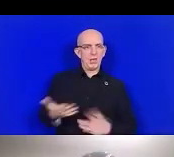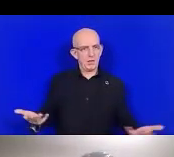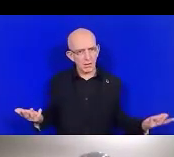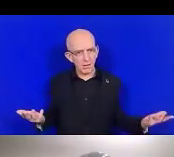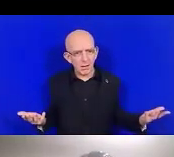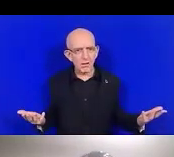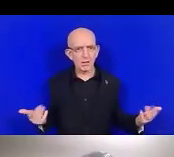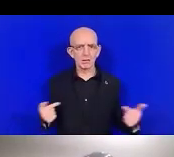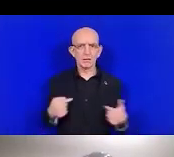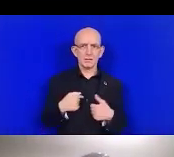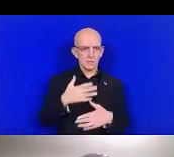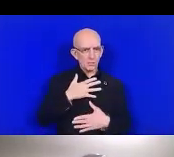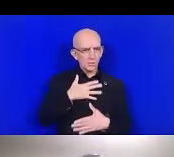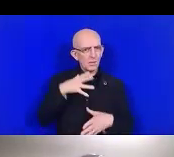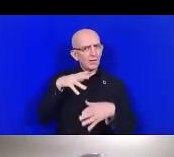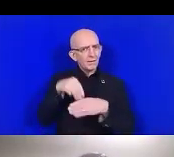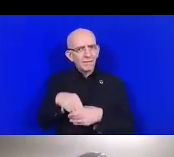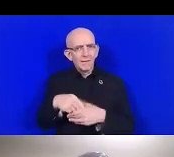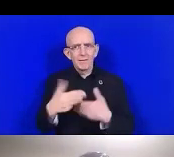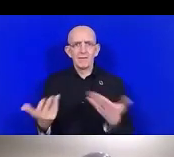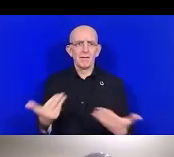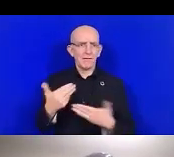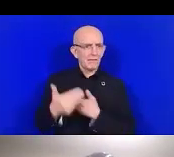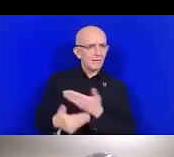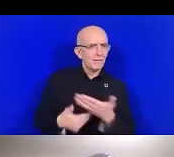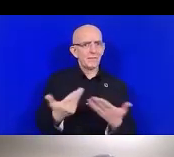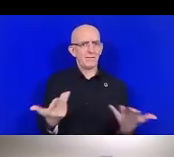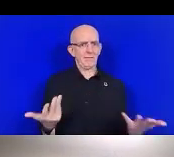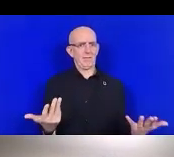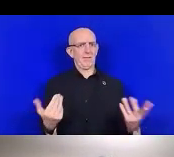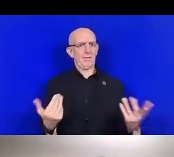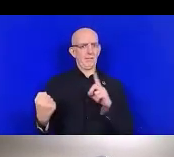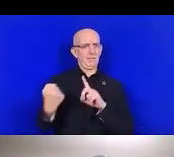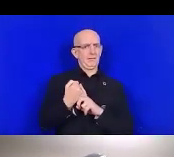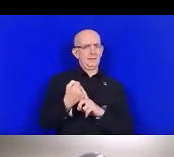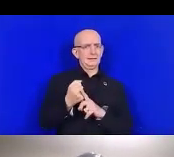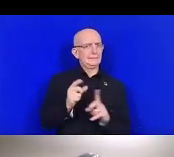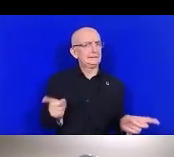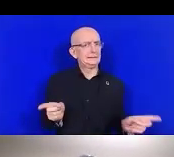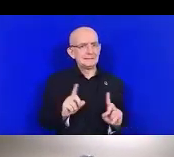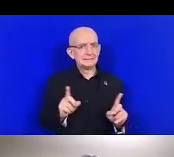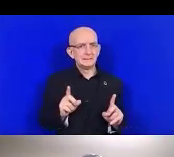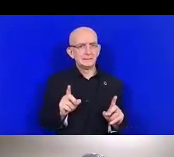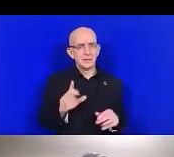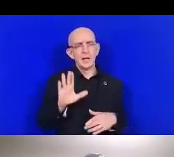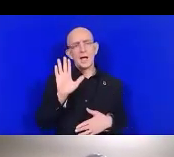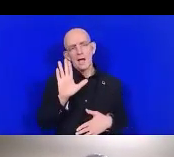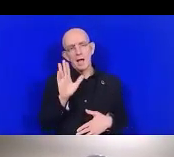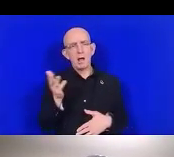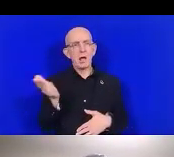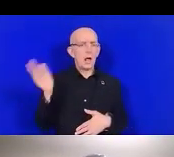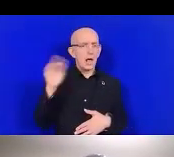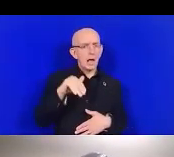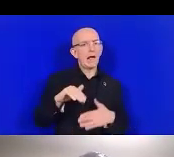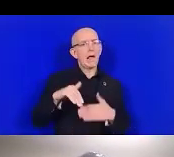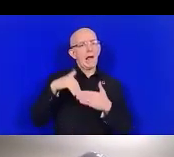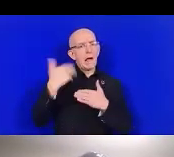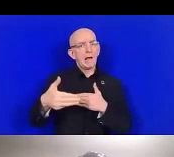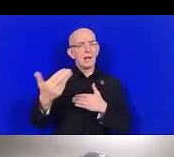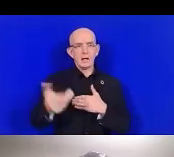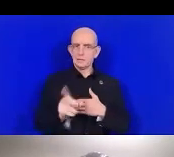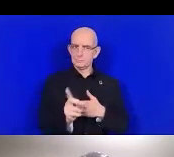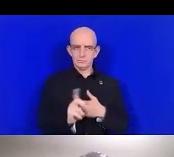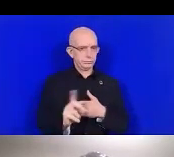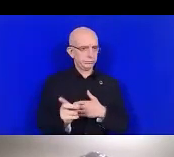Nous devons donc que cette situation les exclue davantage des différentes activités. Il est donc